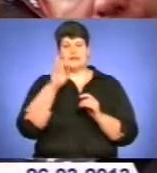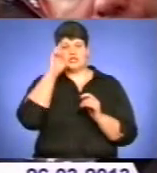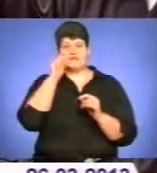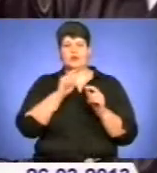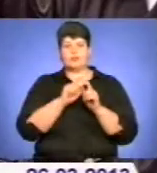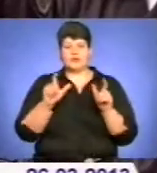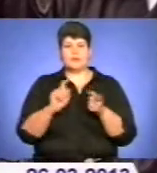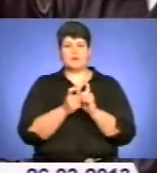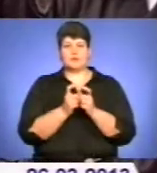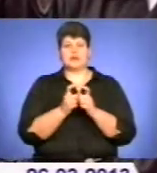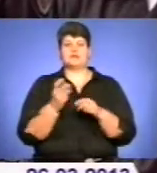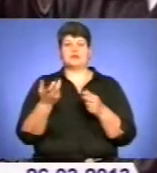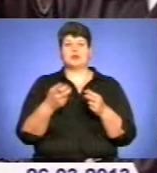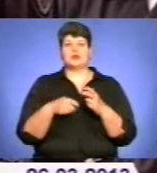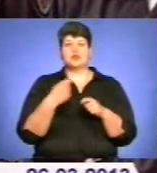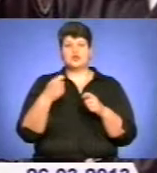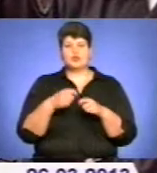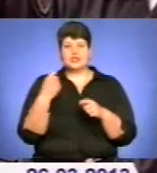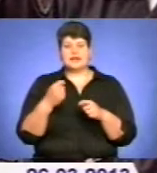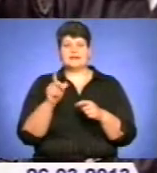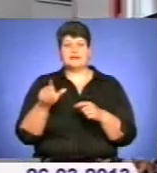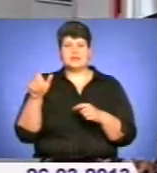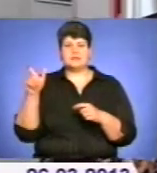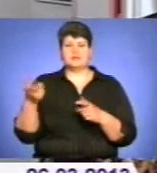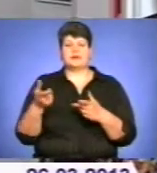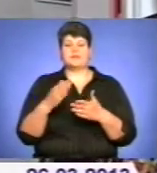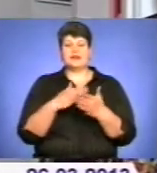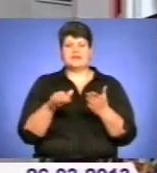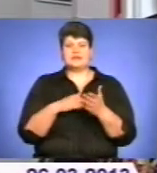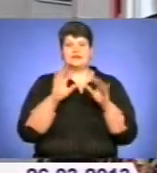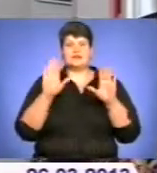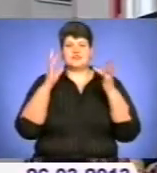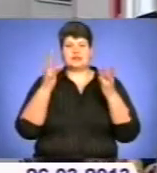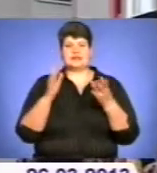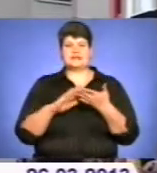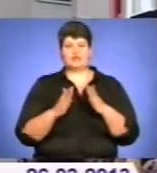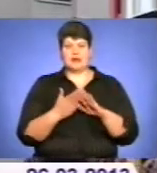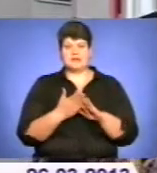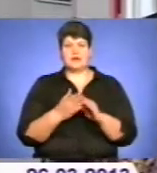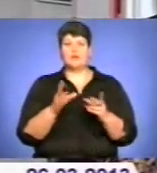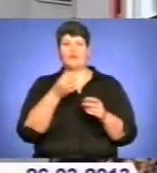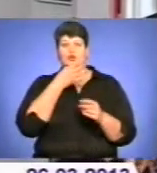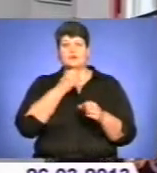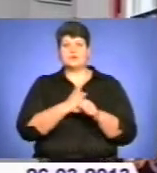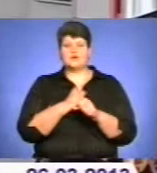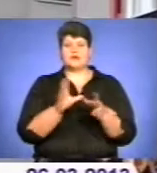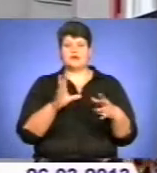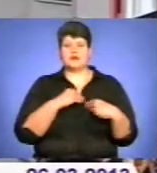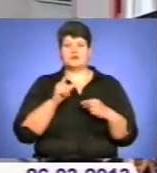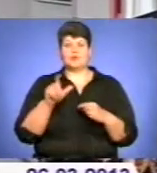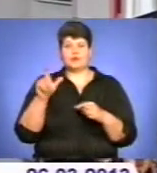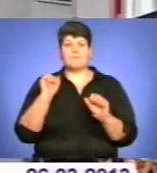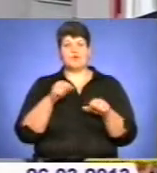злочинністю та участь у ліквідації надзвичайних ситуацій. Подобається працювати з людьми, тим не менше кожного разу можна